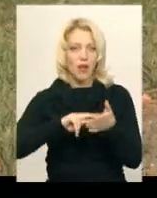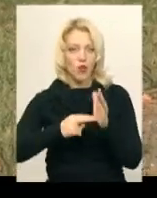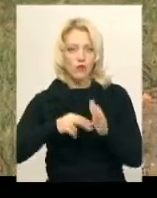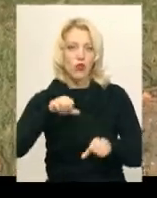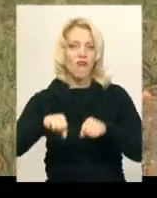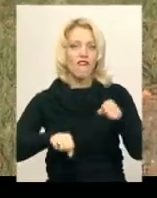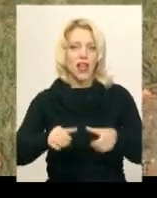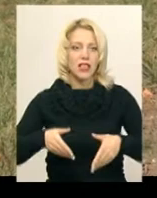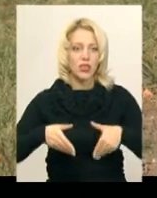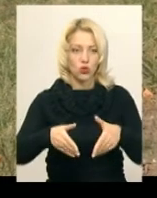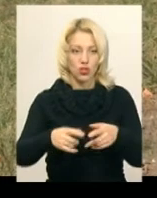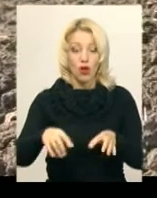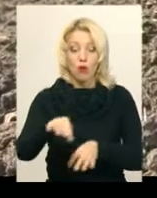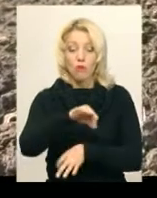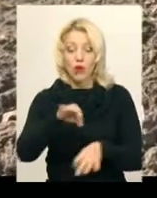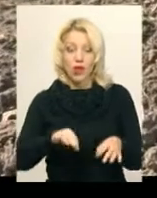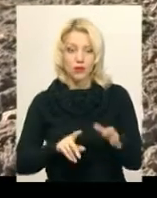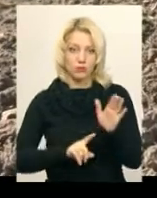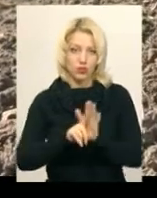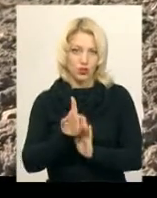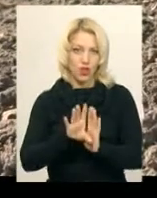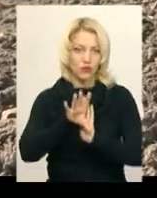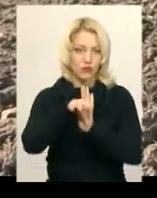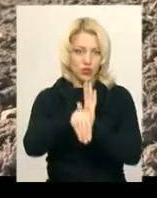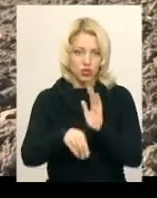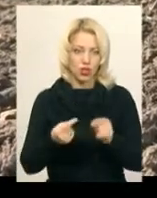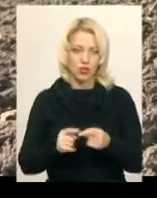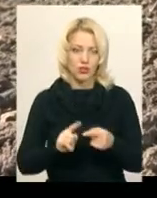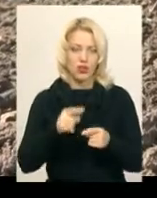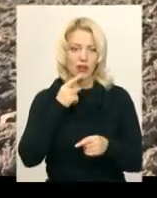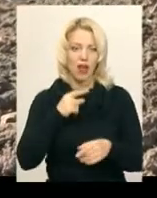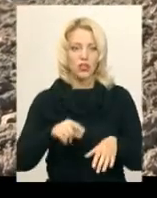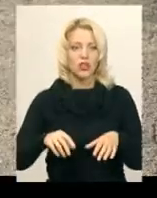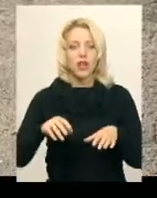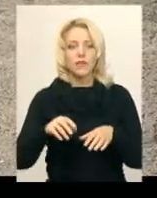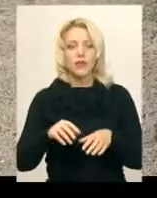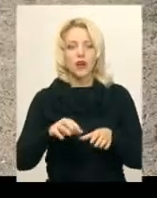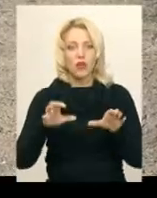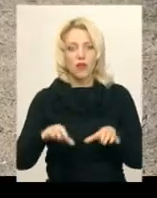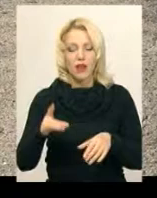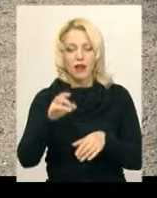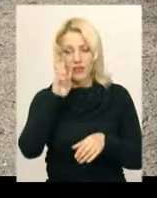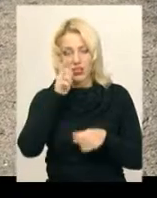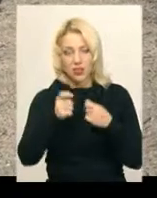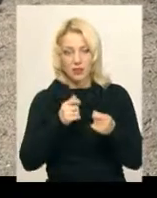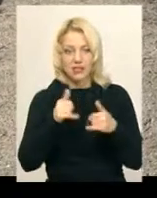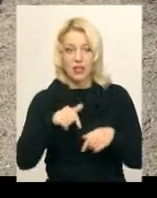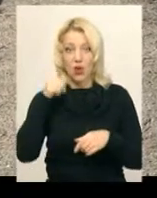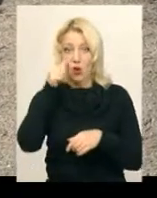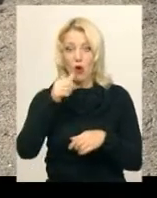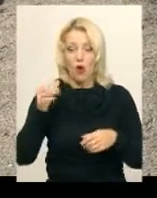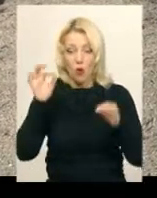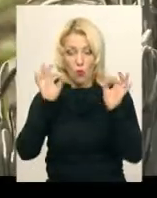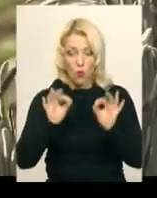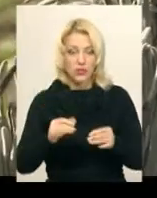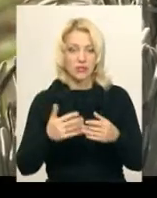створення українського Провансу в городку починає втілюватися, каже голова Городоцької райдержадміністрації Олена Матвійцева. Цієї осені засадили лавандою першу